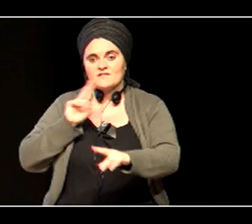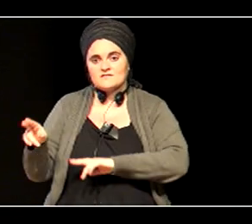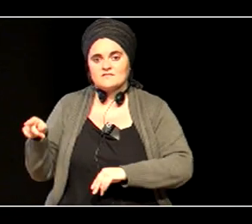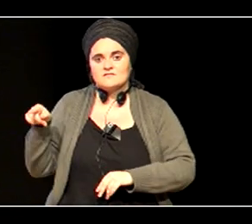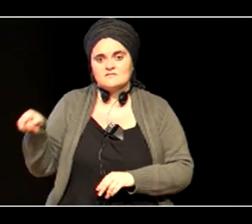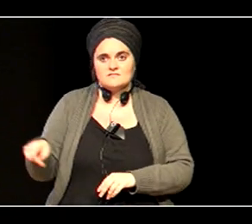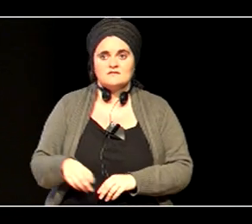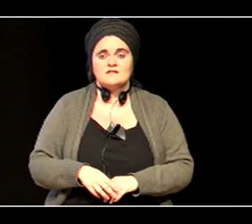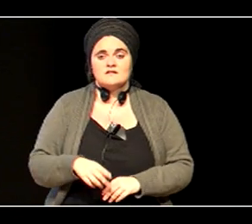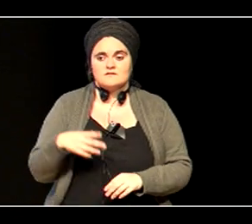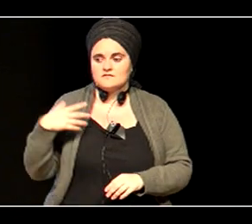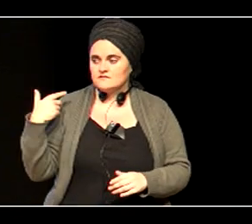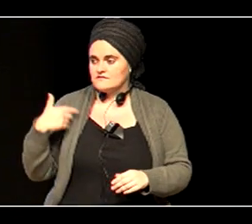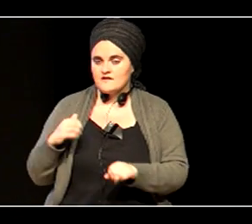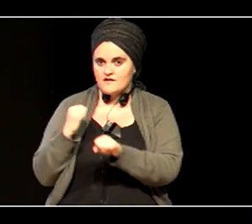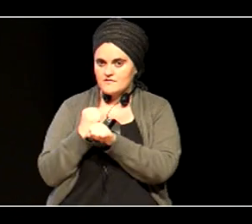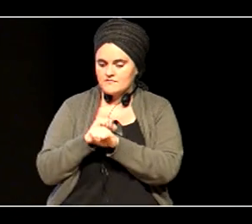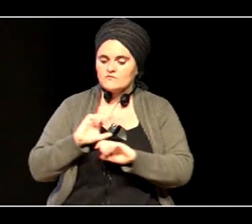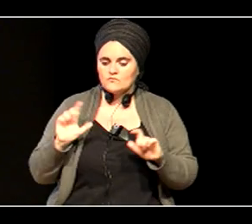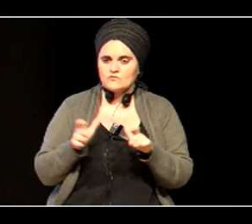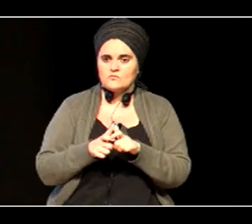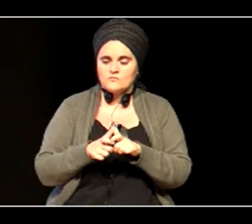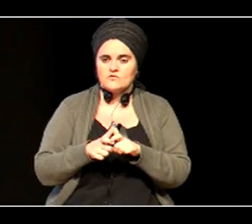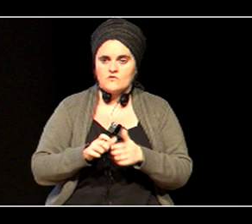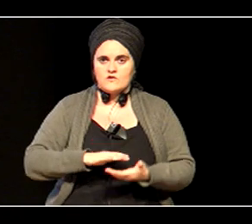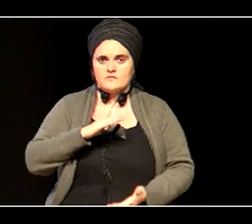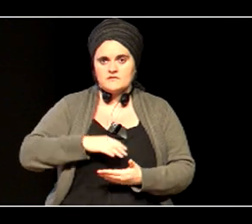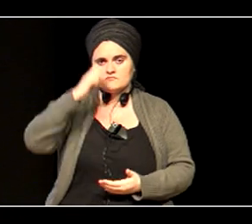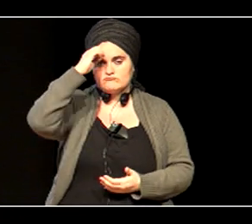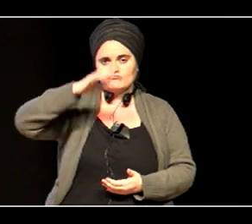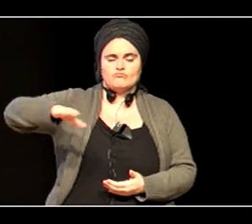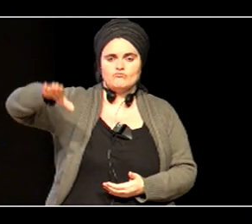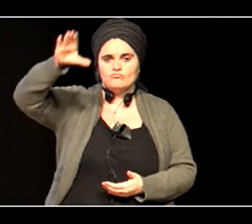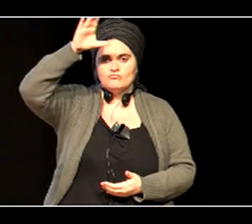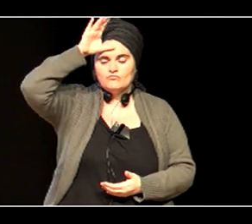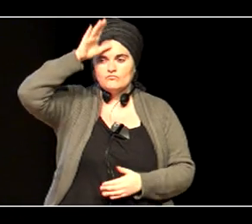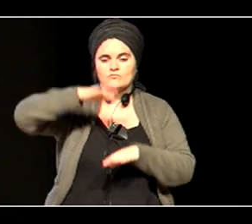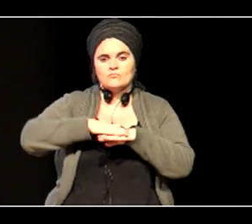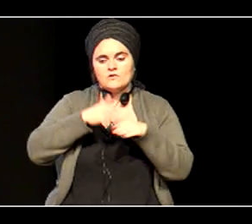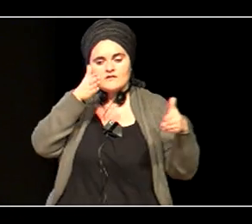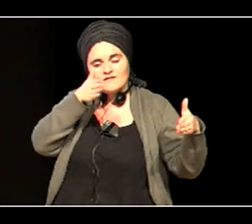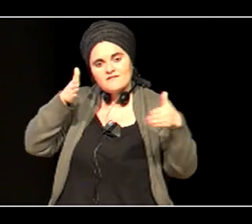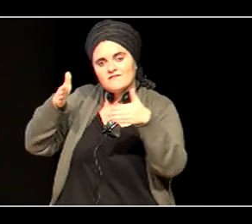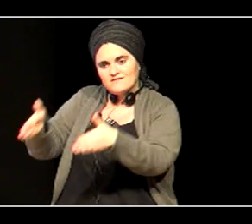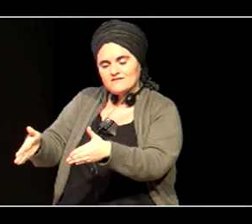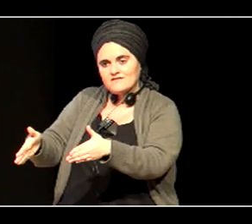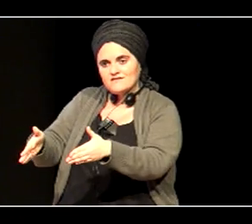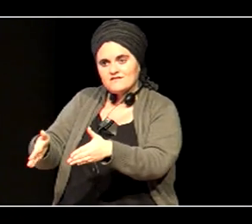lanean ari da talde bat adimen gaitasun handiak dituzten ikasle zuzendutako